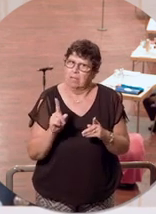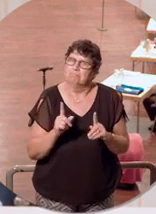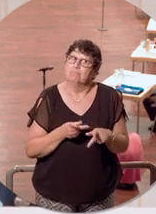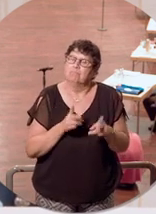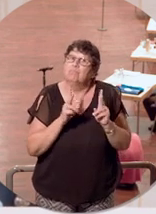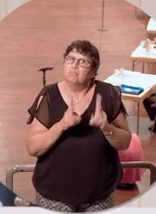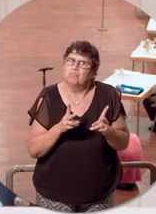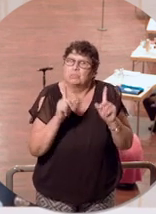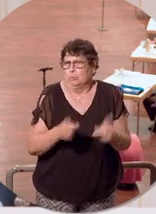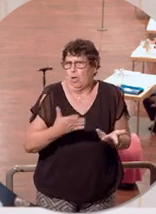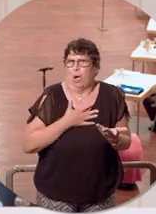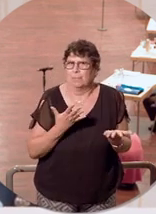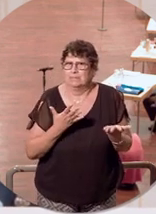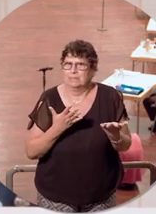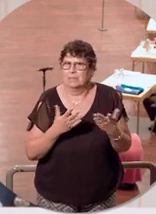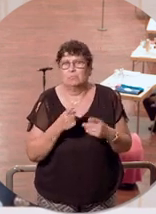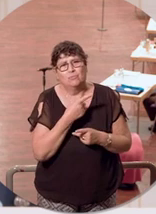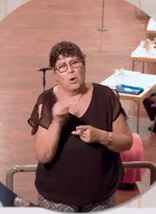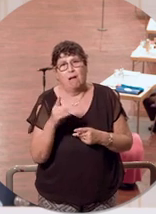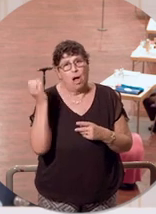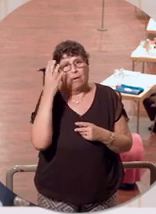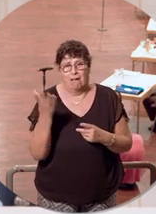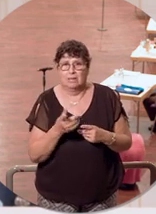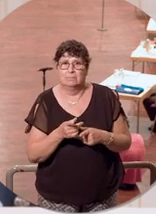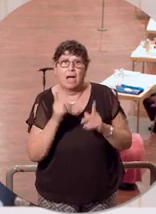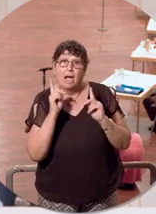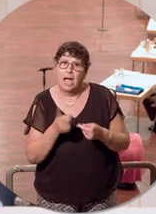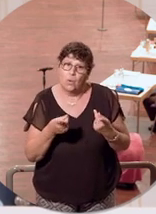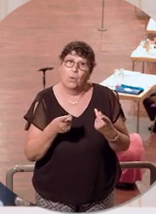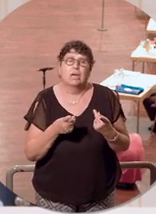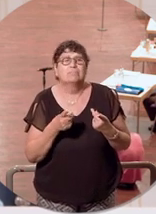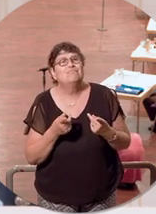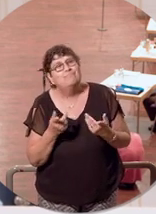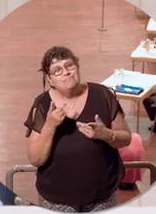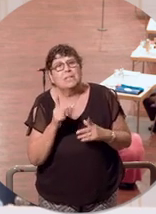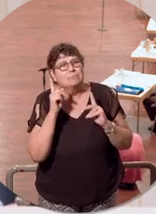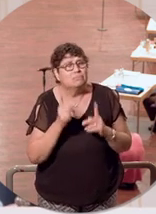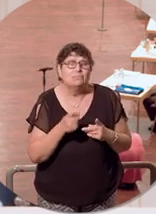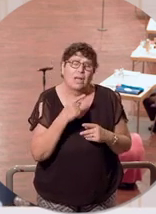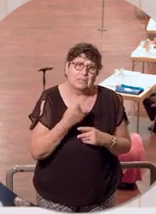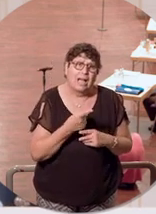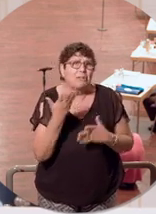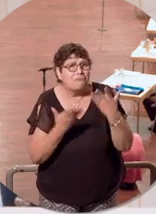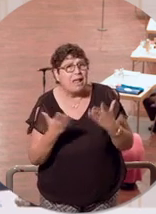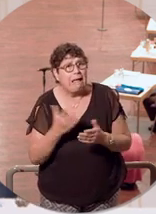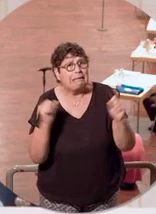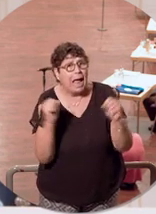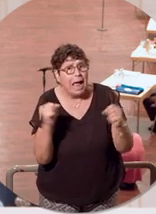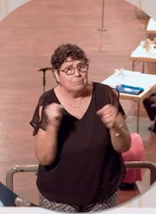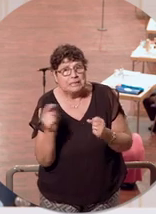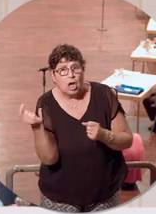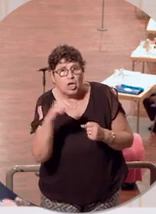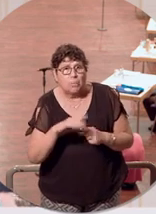im Saarland. Es muss uns aber klar sein, für uns liegen gleichzeitig Unwägbarkeiten. Das muss erwähnt sein. Kommt im Herbst eine vierte Welle,